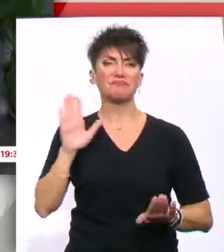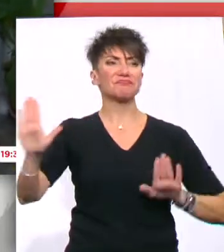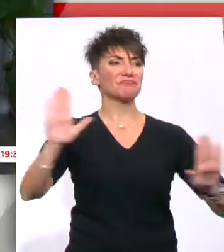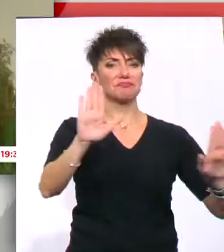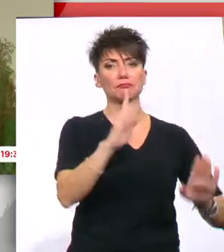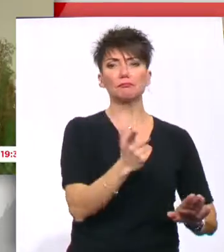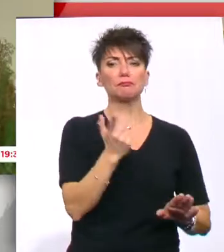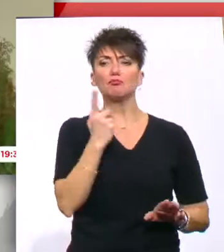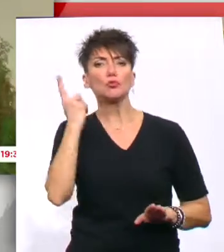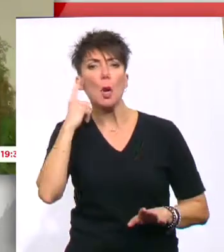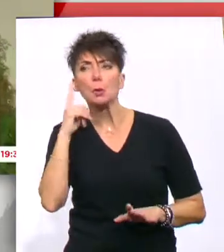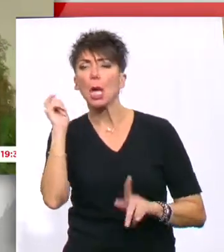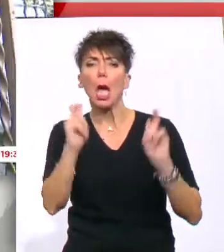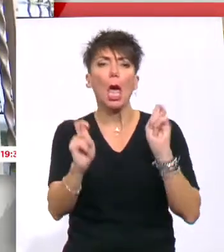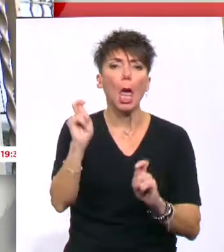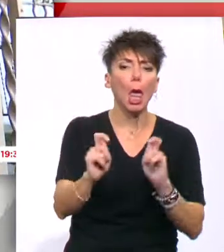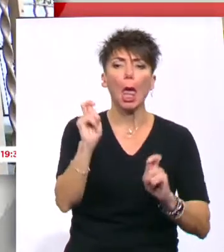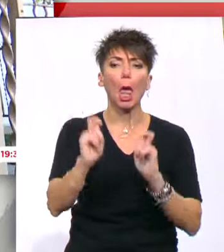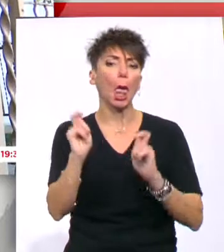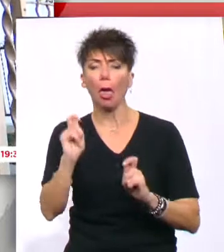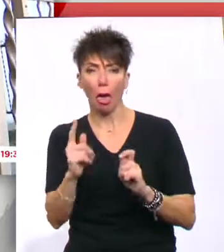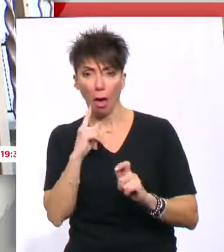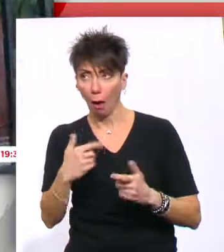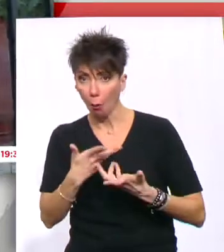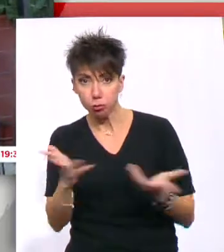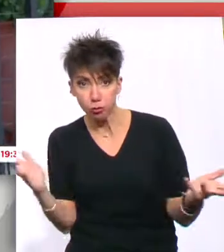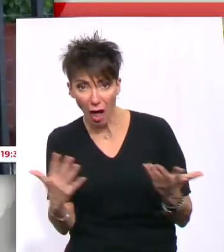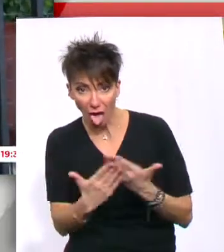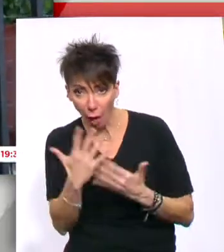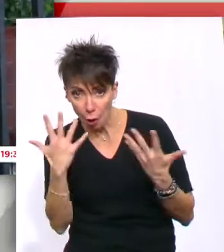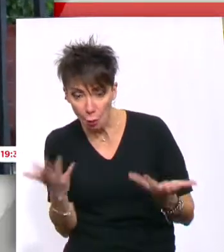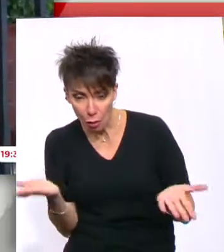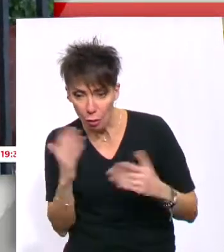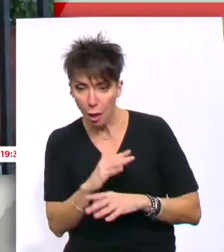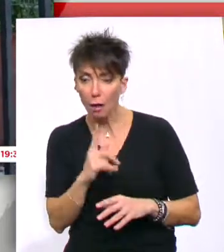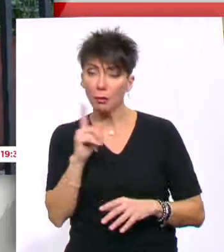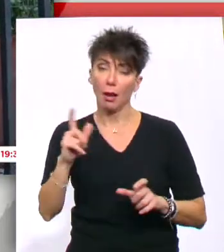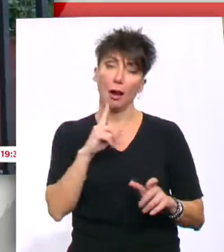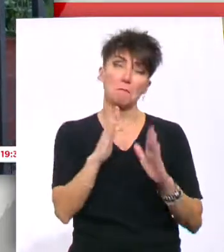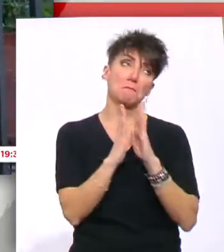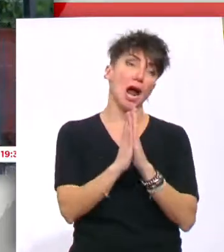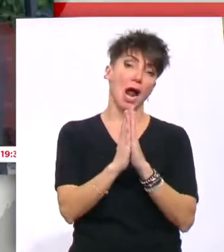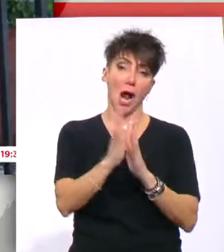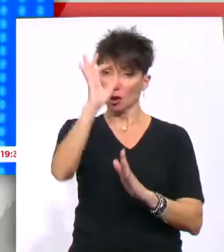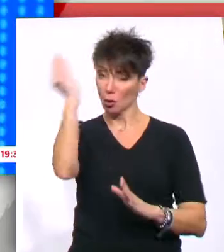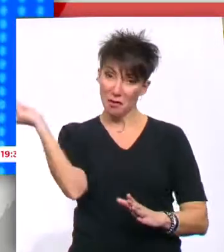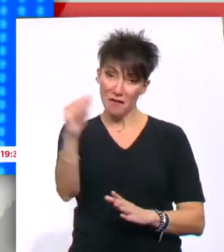πως ήταν τεχνίτες που έκαναν δουλειές. Αυτό που ζητούν οι κάτοικοι της περιοχής είναι εντονότερη αστυνόμευση.